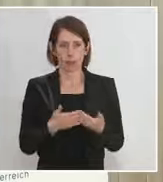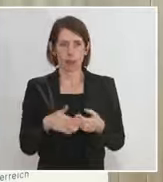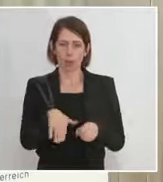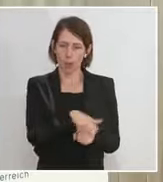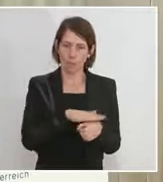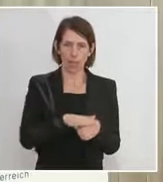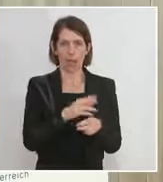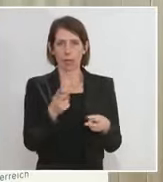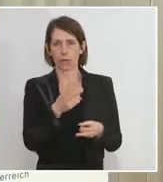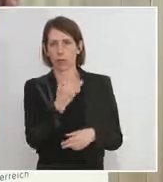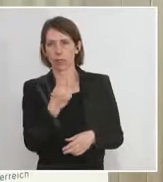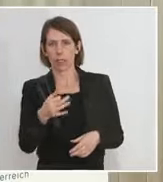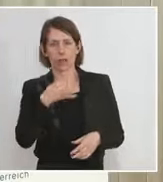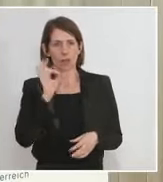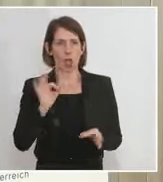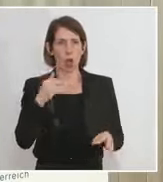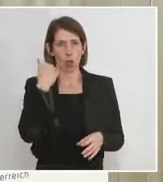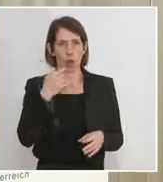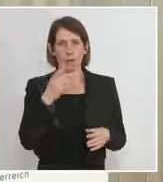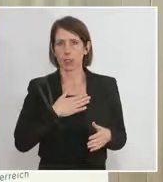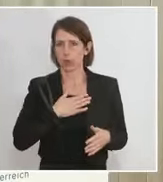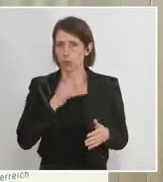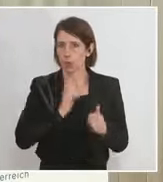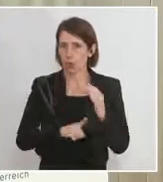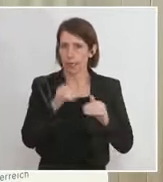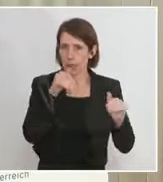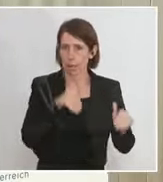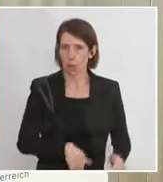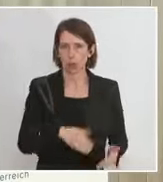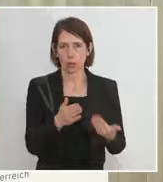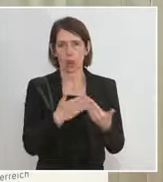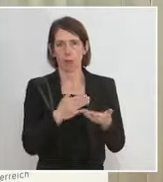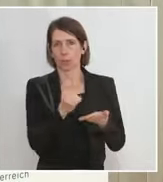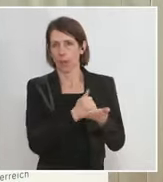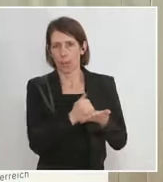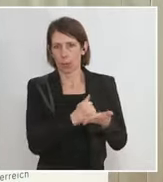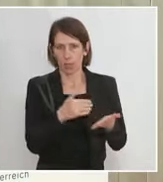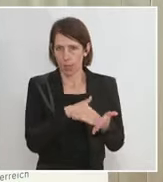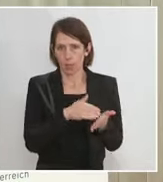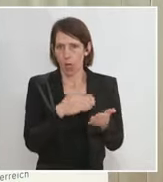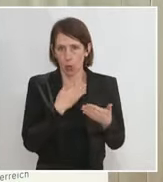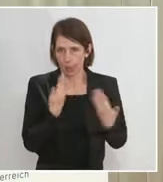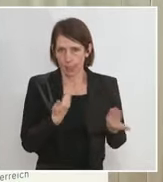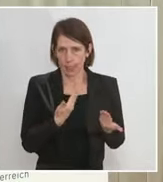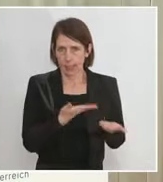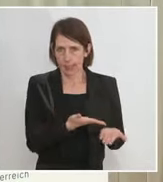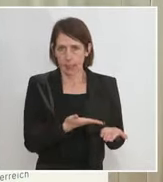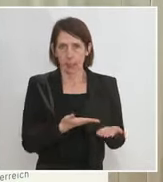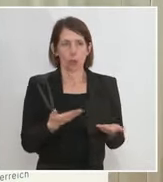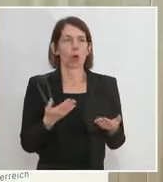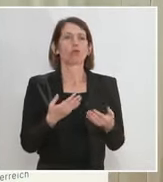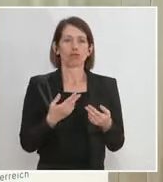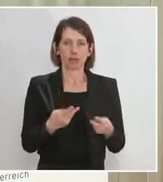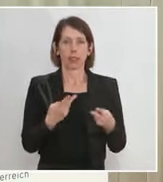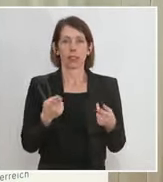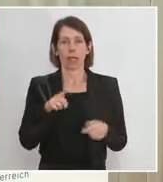wo jeder Mann, jede Frau hin muss, die Apotheke zum Beispiel selbstverständlich und andere Bereiche, wie das stattfindet. Wichtig